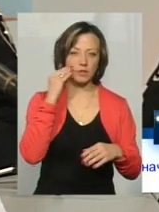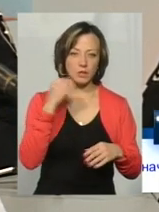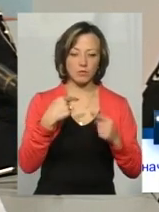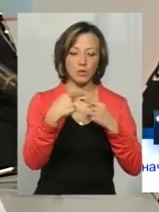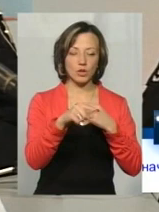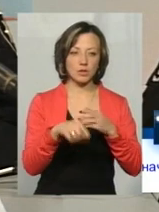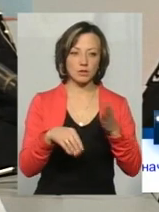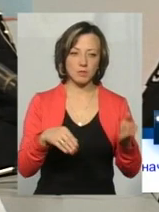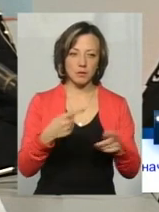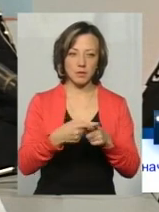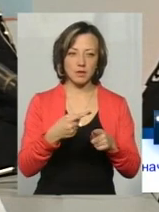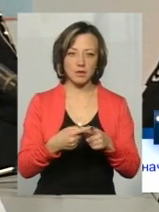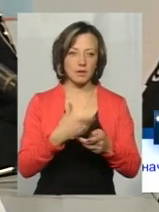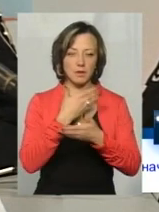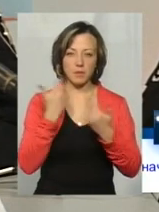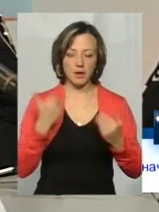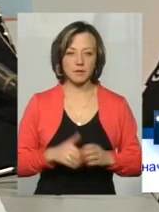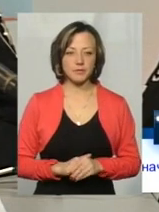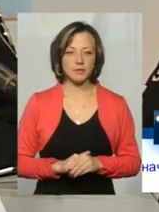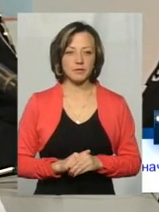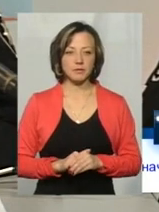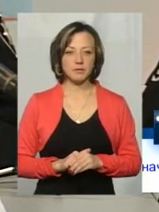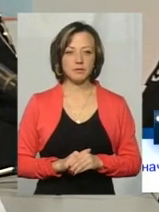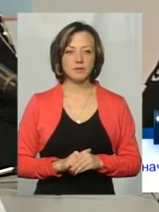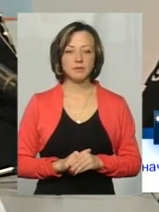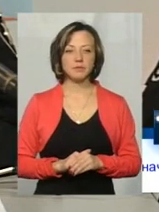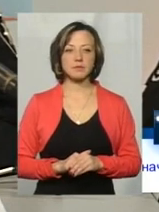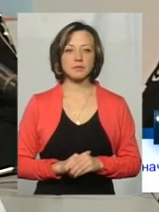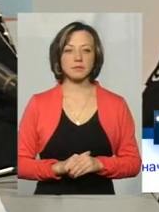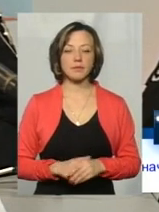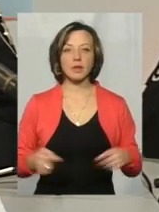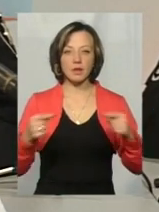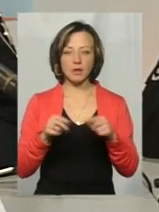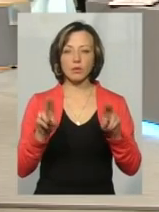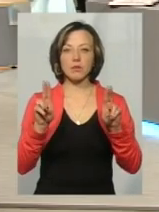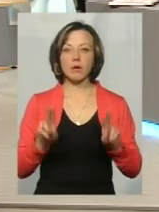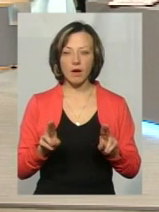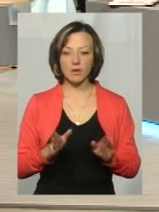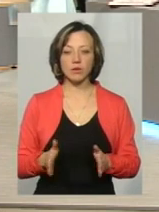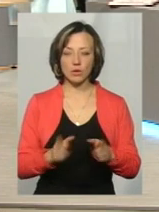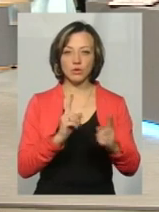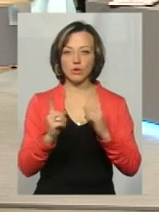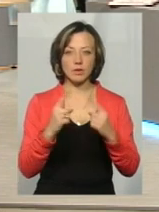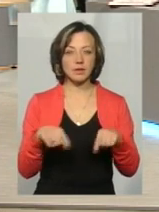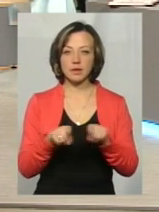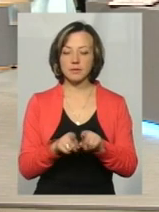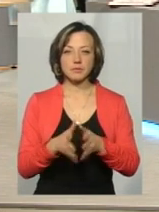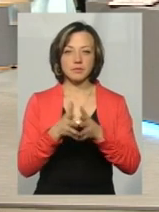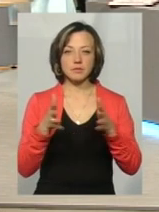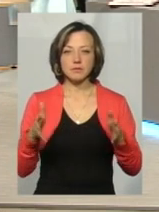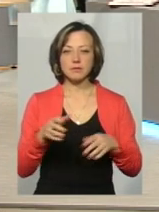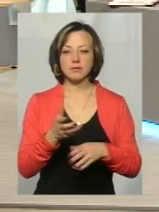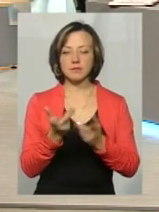по інший бік перекрестя, її немає. Але не можна, згідно правил дорожнього руху, там не така велика кількість